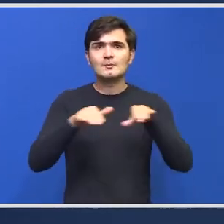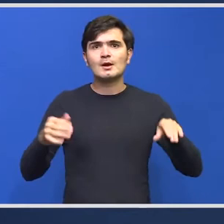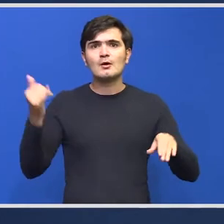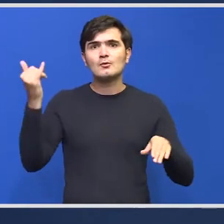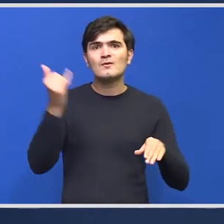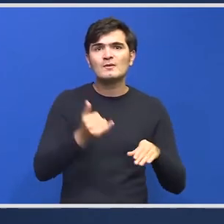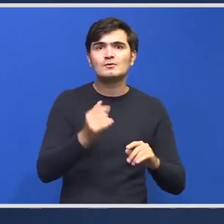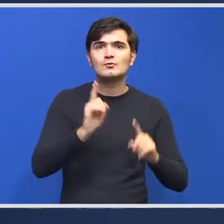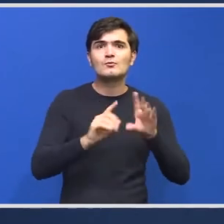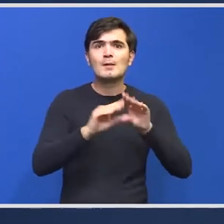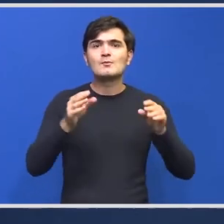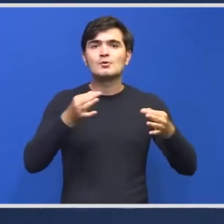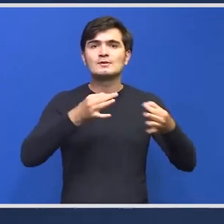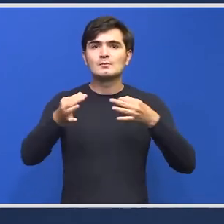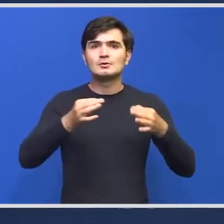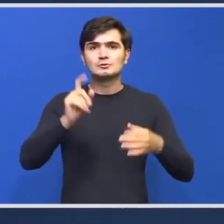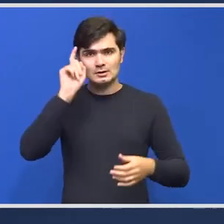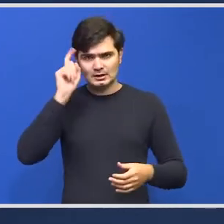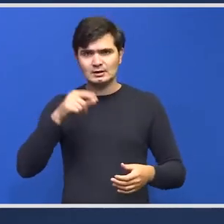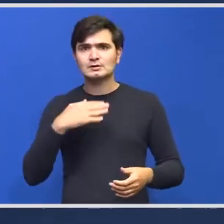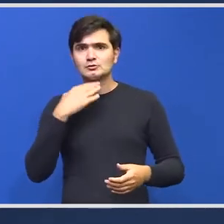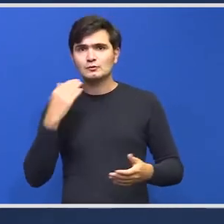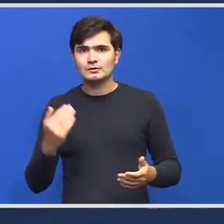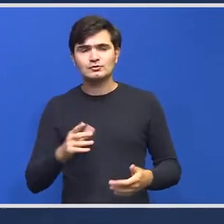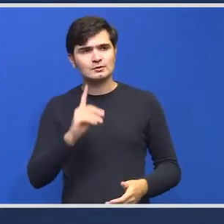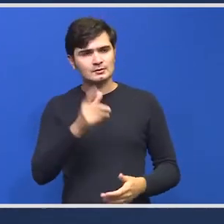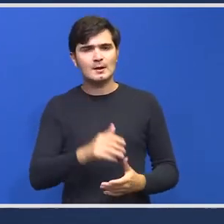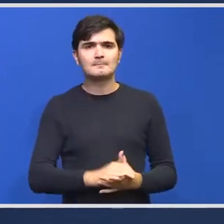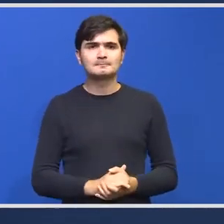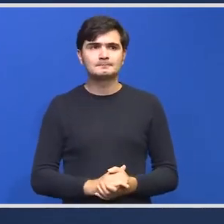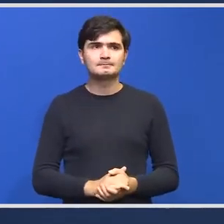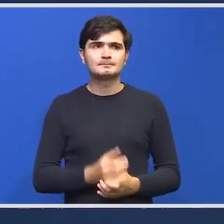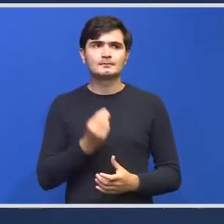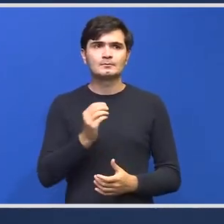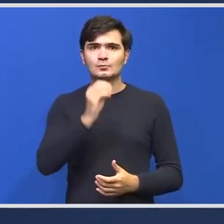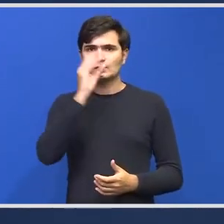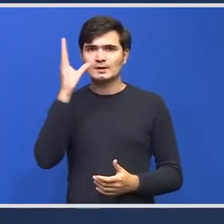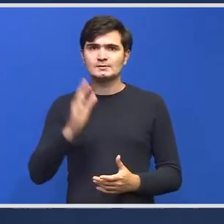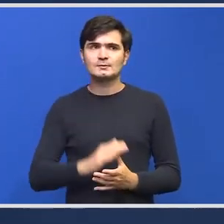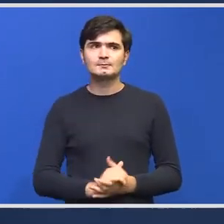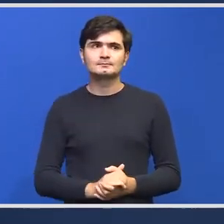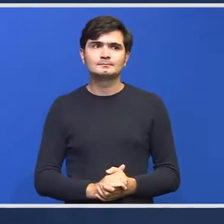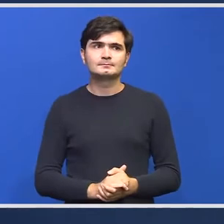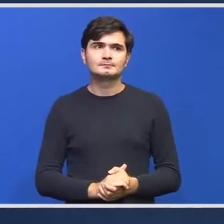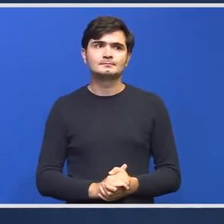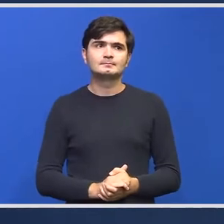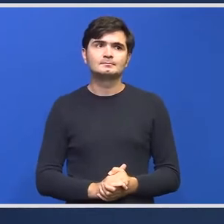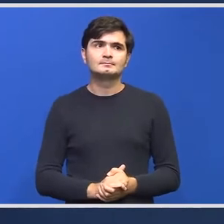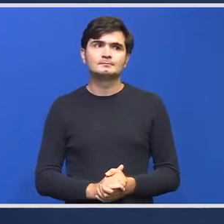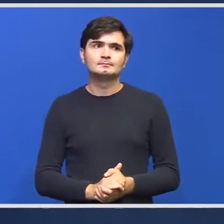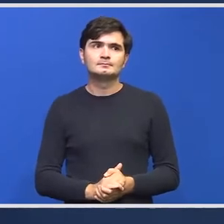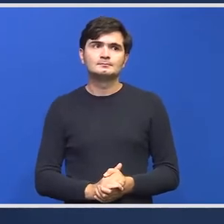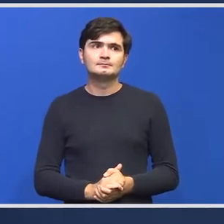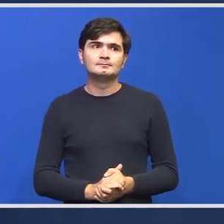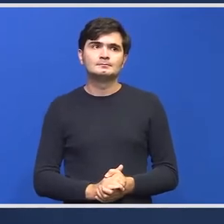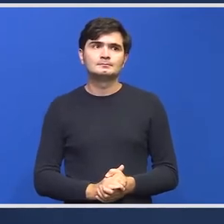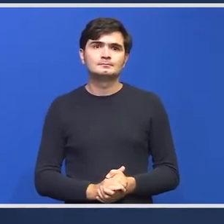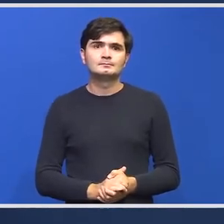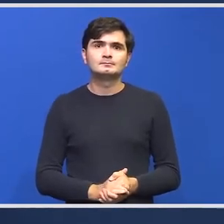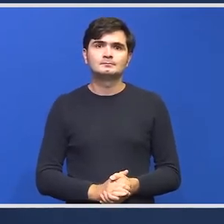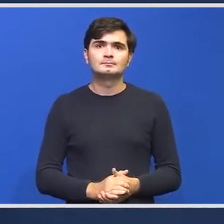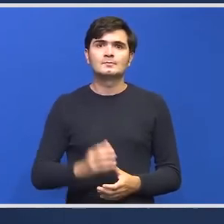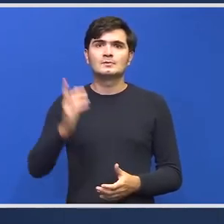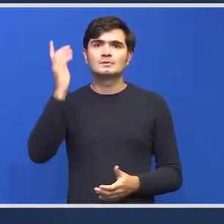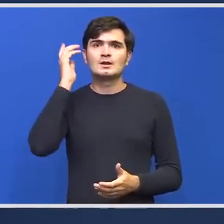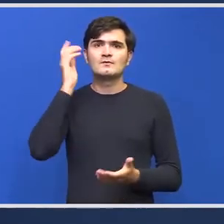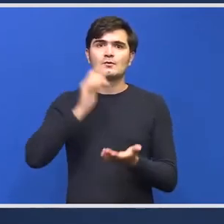o serie de măsuri pe lângă ele. Deci le considerați suficiente. Da. Mulțumesc. Bună ziua, Francesca Simeonepscu, observator Antena 1. Telefonul mobil